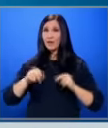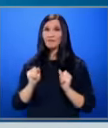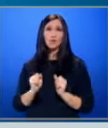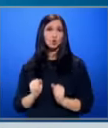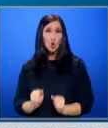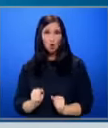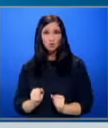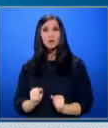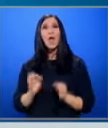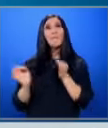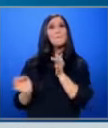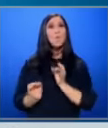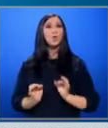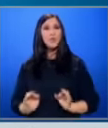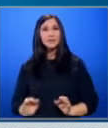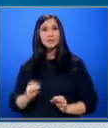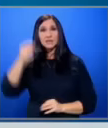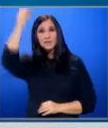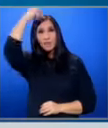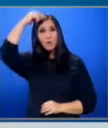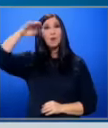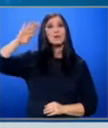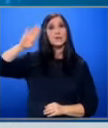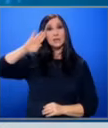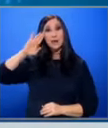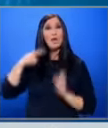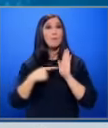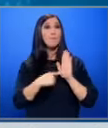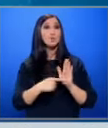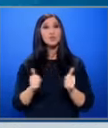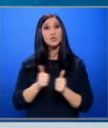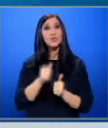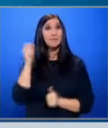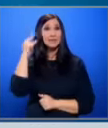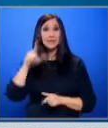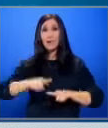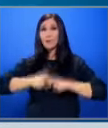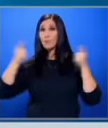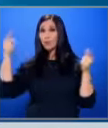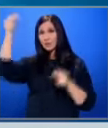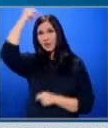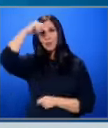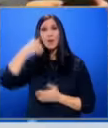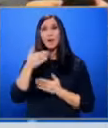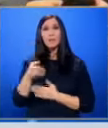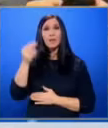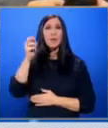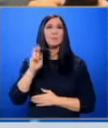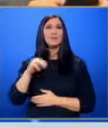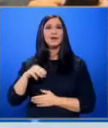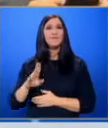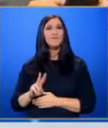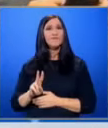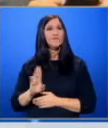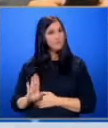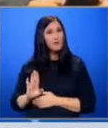устойчивост и модернизация на българската армия по Сочи и съпредседателя на демократична България пред БИТВ. По-късно